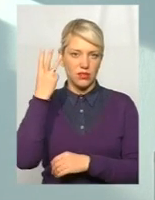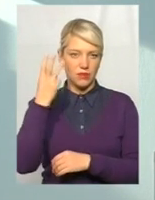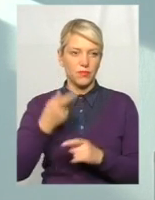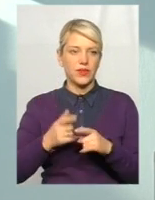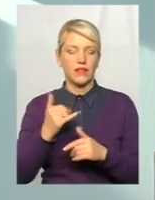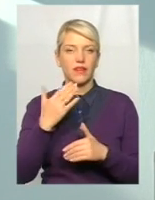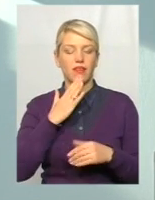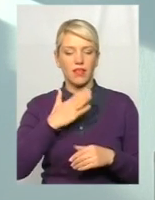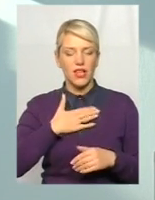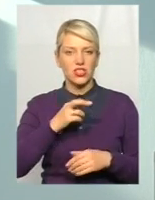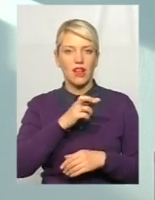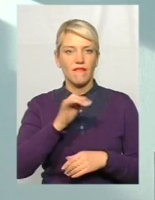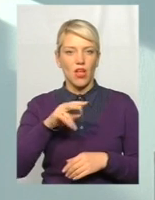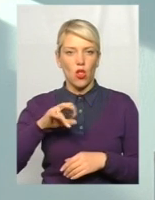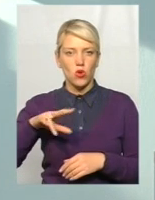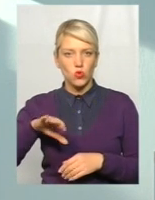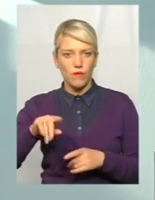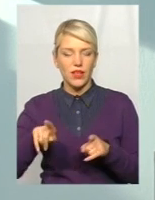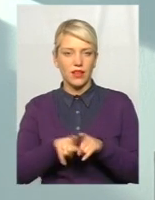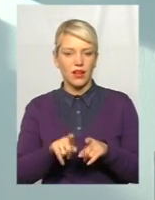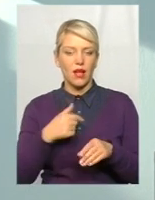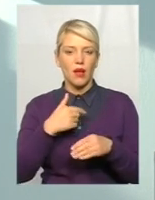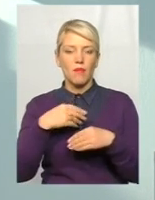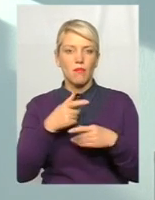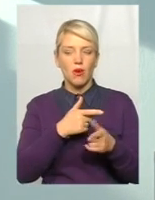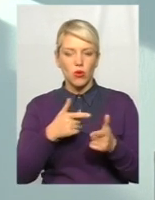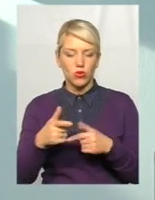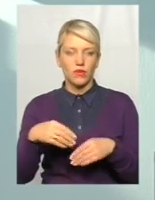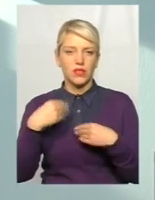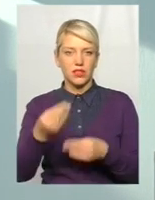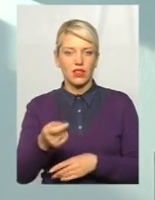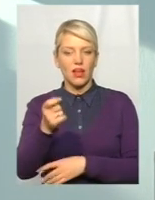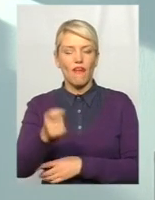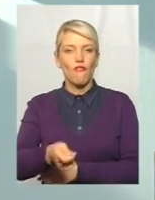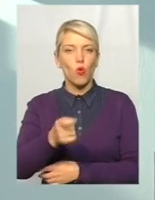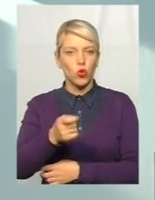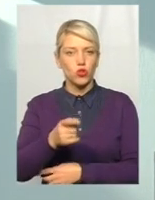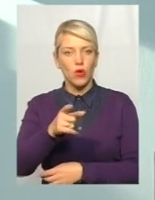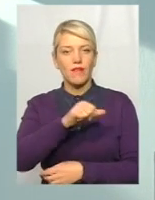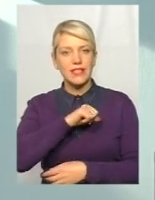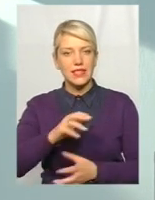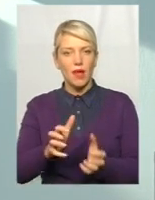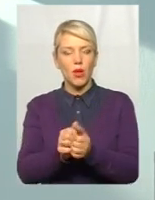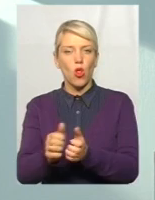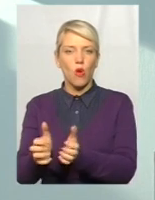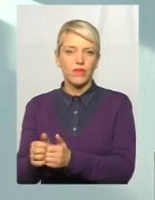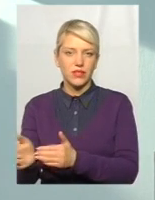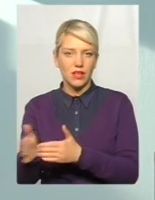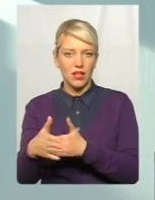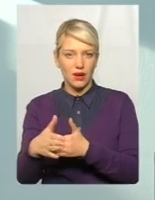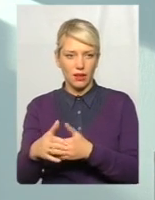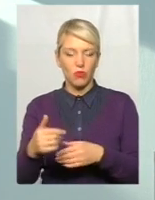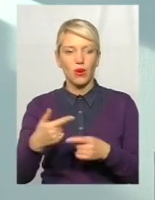Наша філософія така, що ми готові дати адміністрації вудочку, а ви самі будете ловити рибу. Ми дамо вам програму, ми навчимо ваших